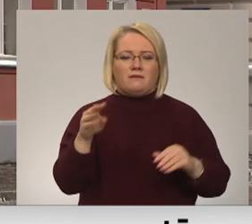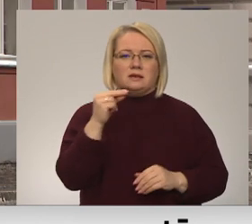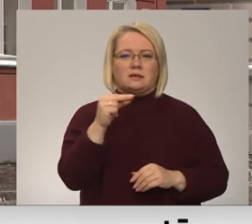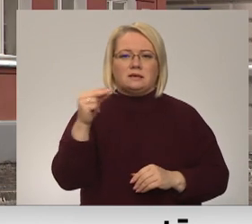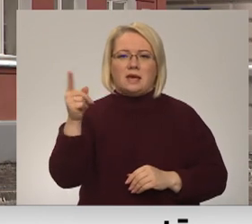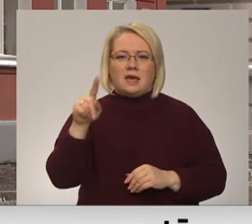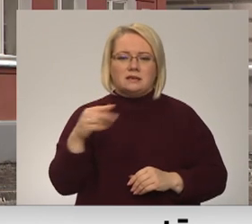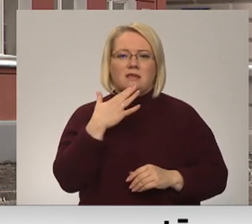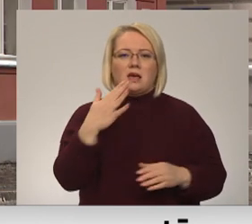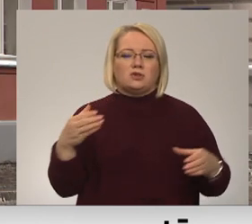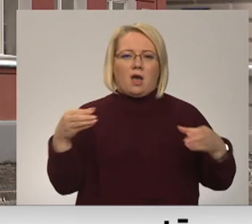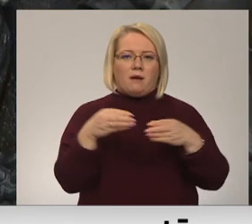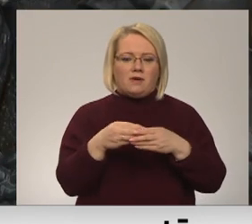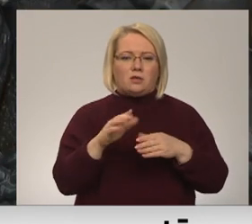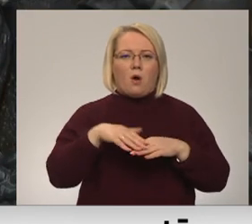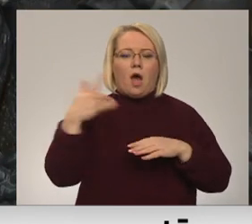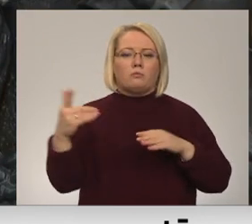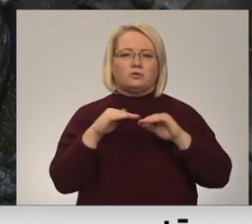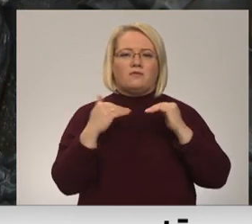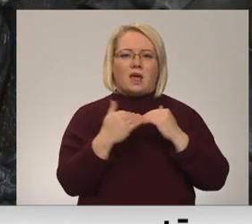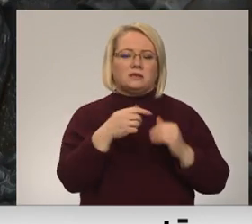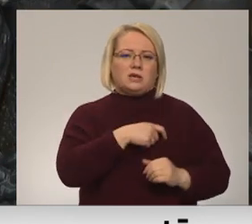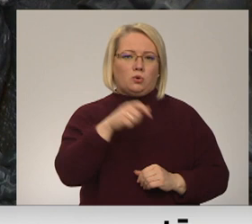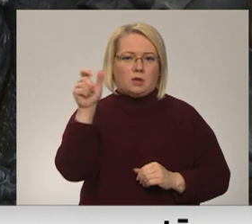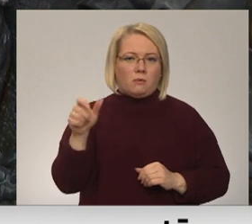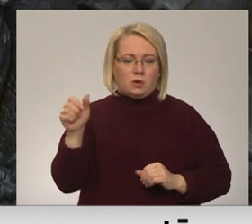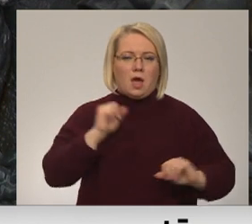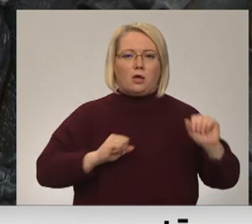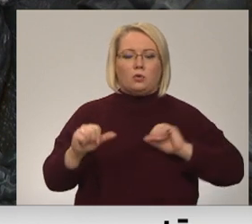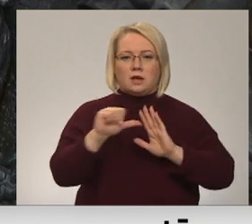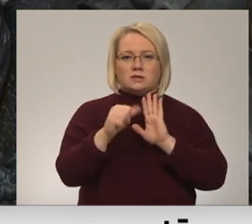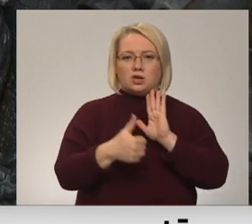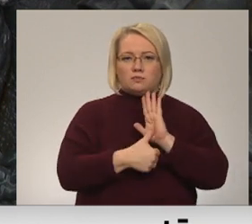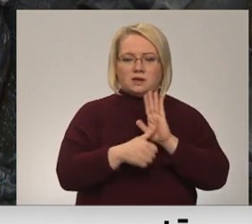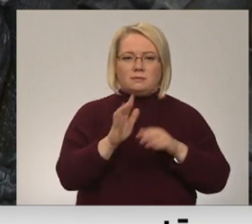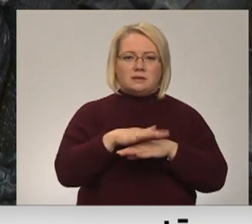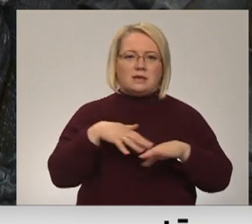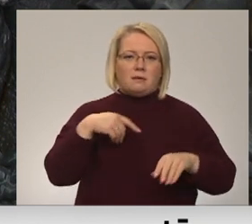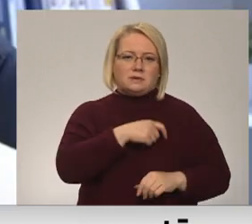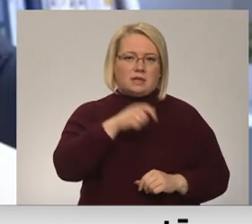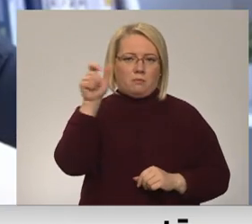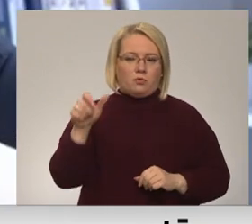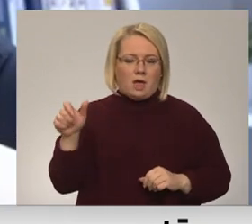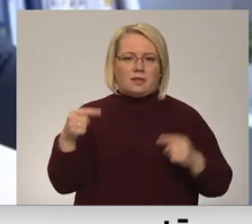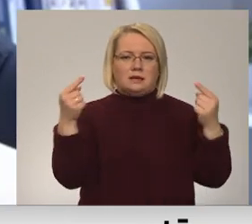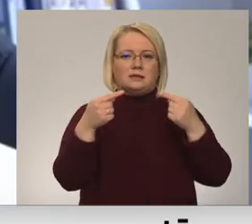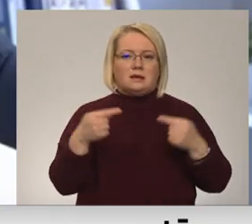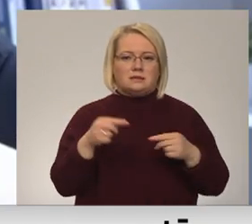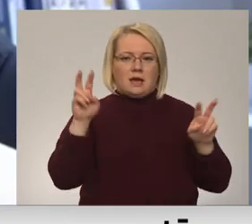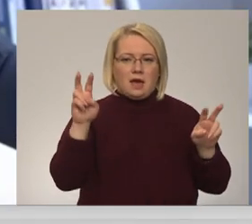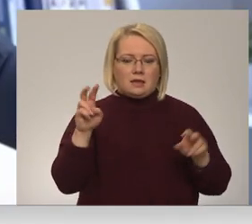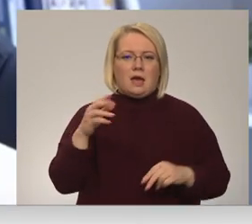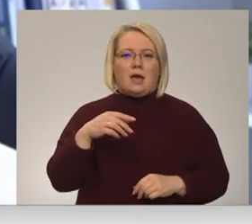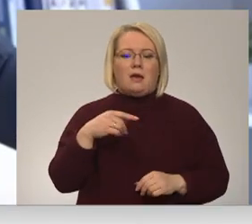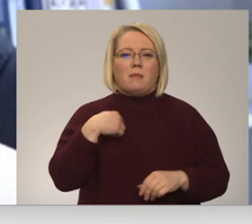Nācijonālās apvienības un ārpus frakcija deputāti. Bet atturējās 16 parlamentārieši no saskaņas. Man jāatgādina, ka konservatīvajiem